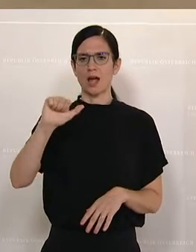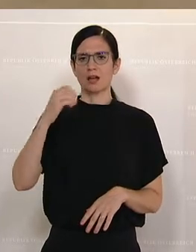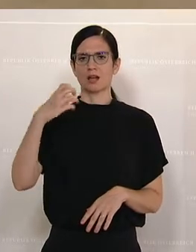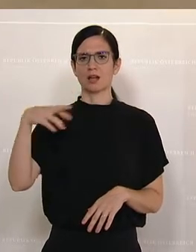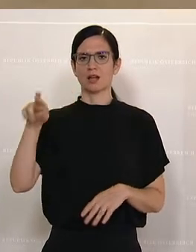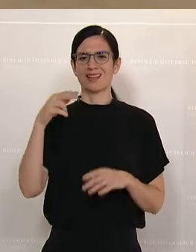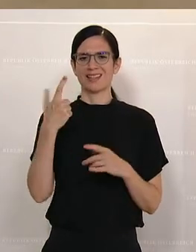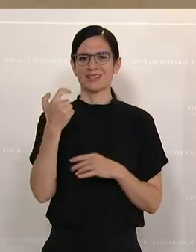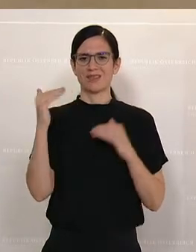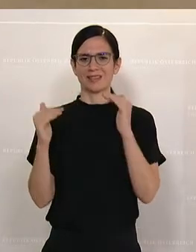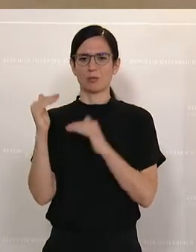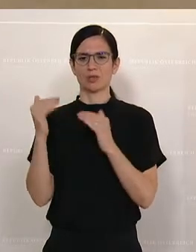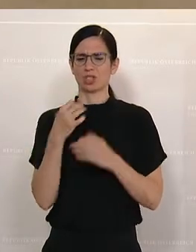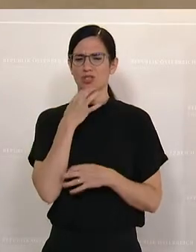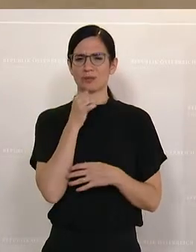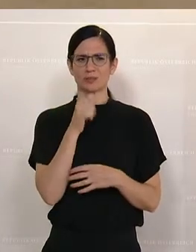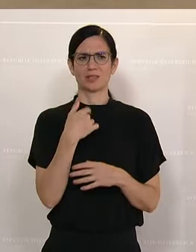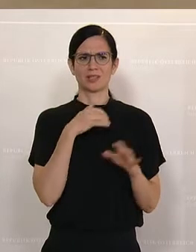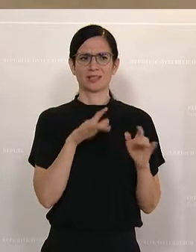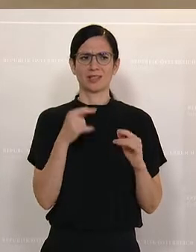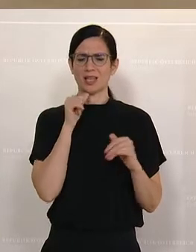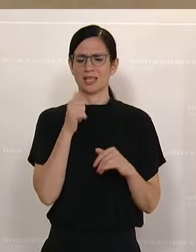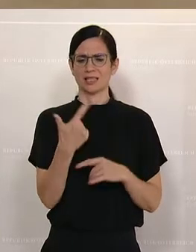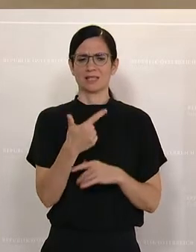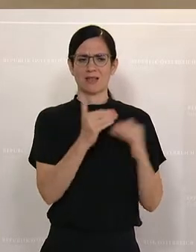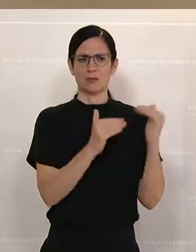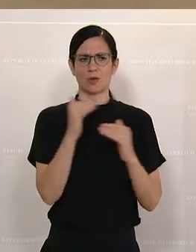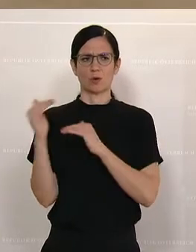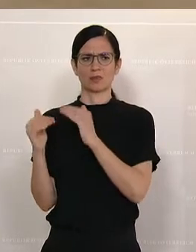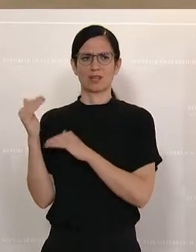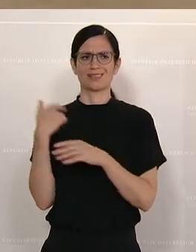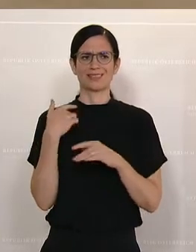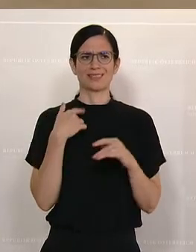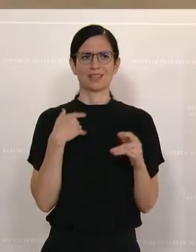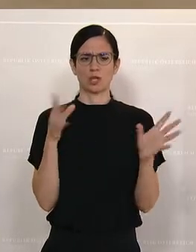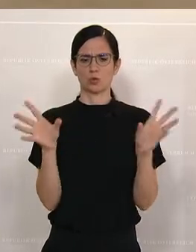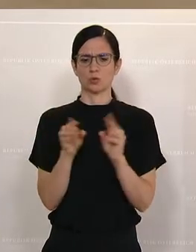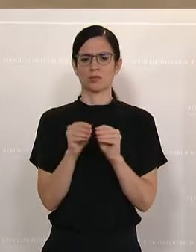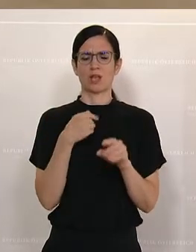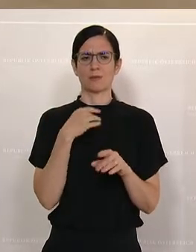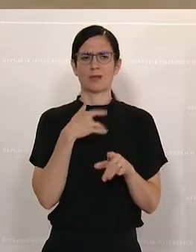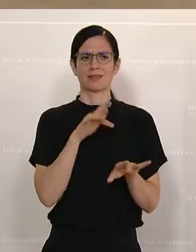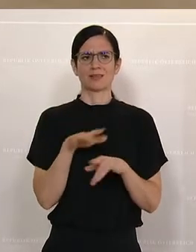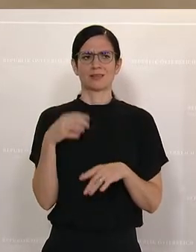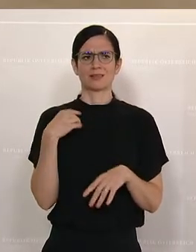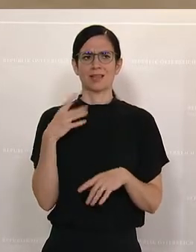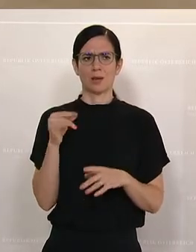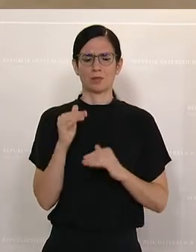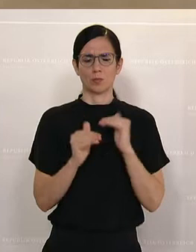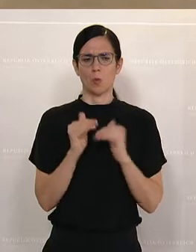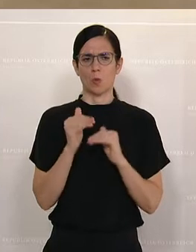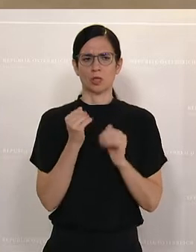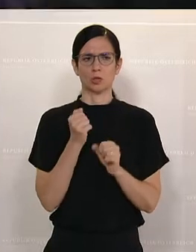zweite Behörde ist. Den muss ich widersprechen. Die APA ist keine zusätzliche Behörde. Sie arbeitet eng mit diesen Behörden zusammen und